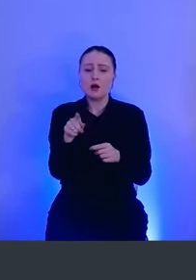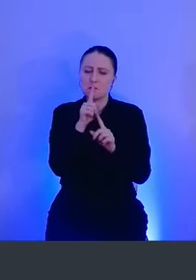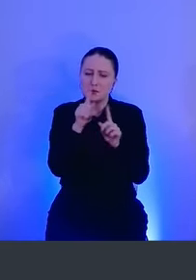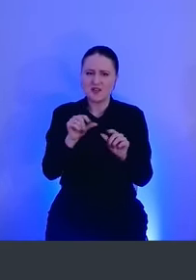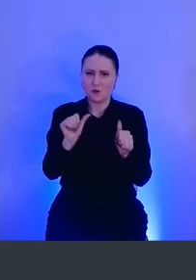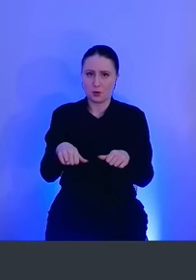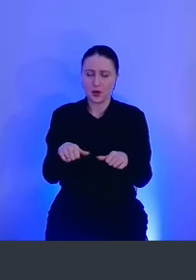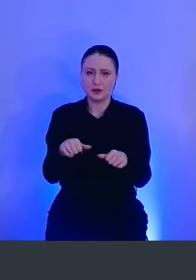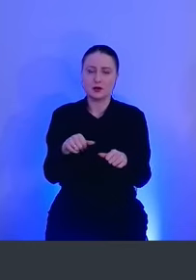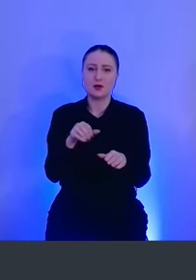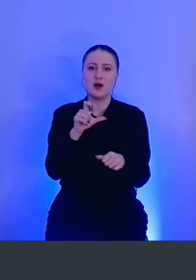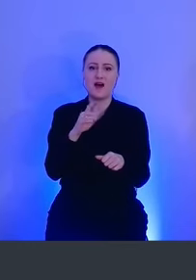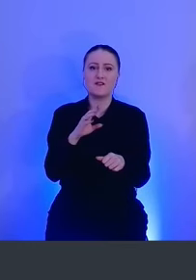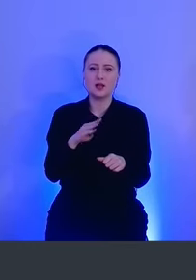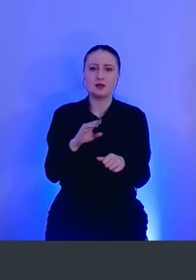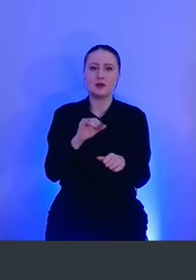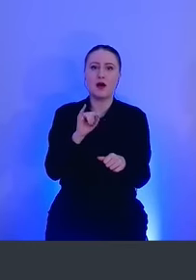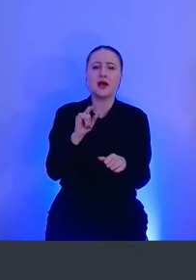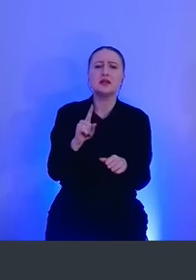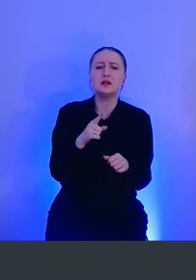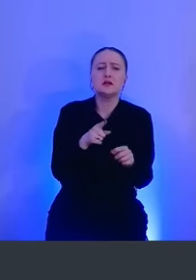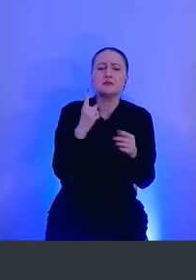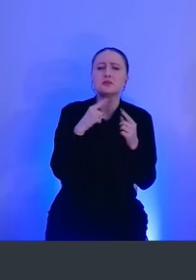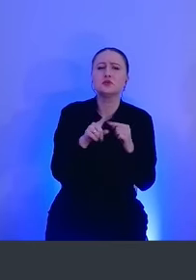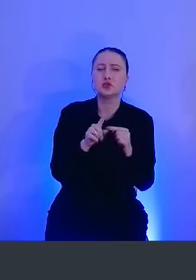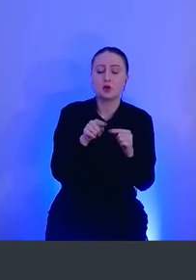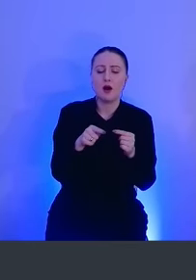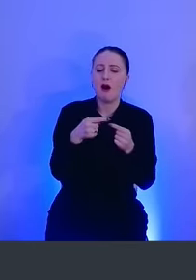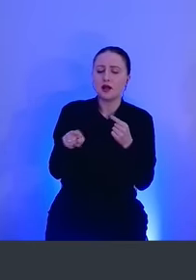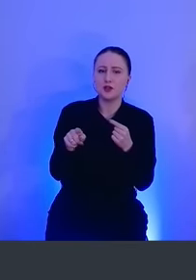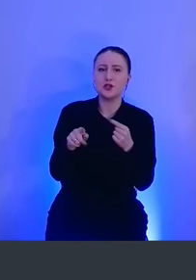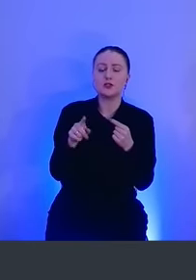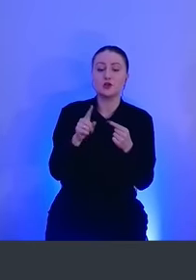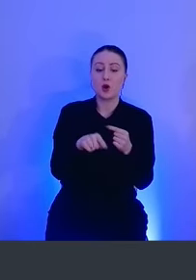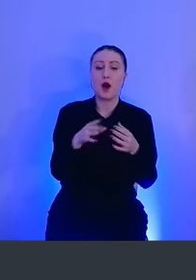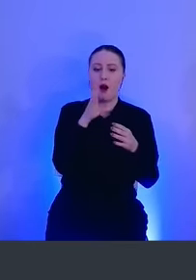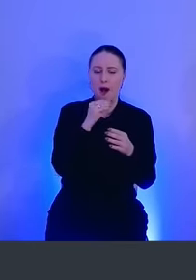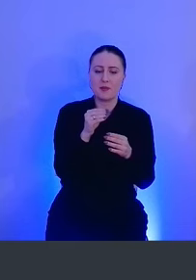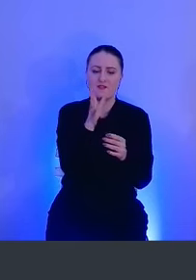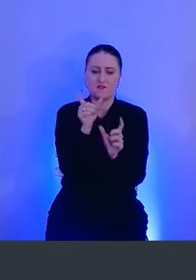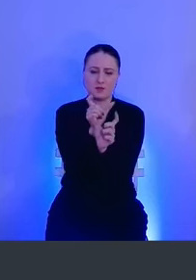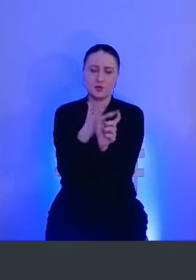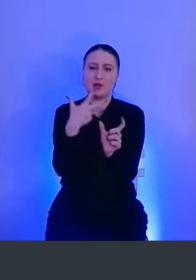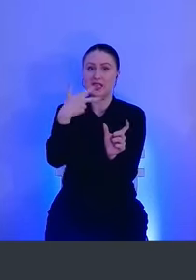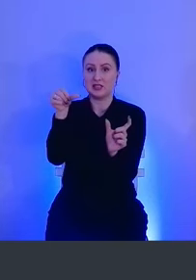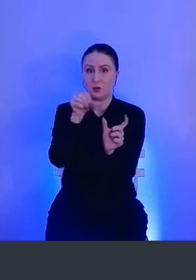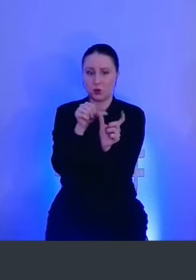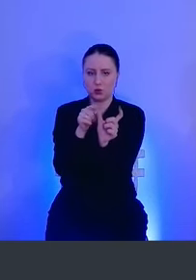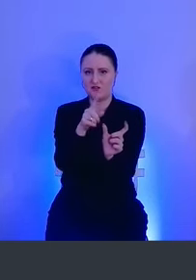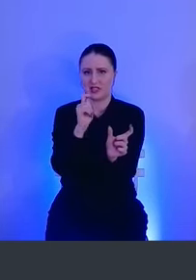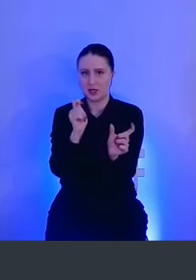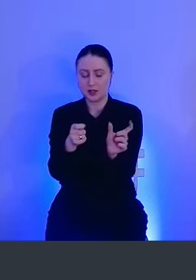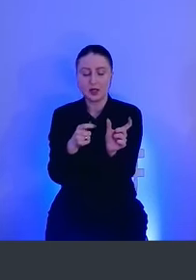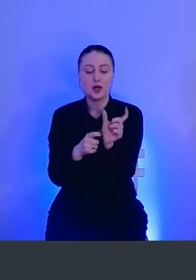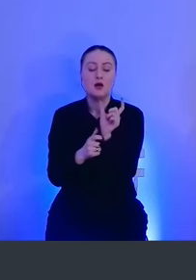особый формат EventD. Он отличается тем, что он позволяет в промежуток времени, например, 30 минут, которые вы задали,